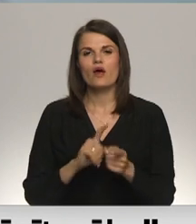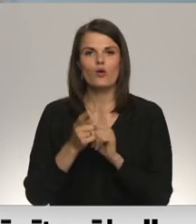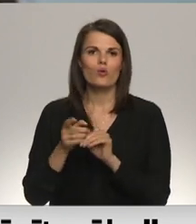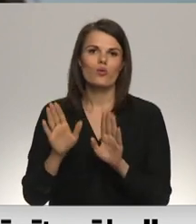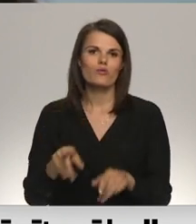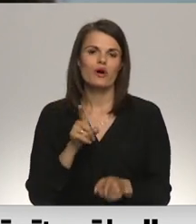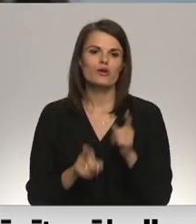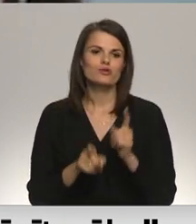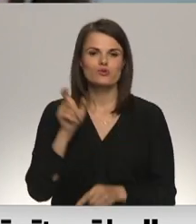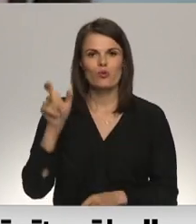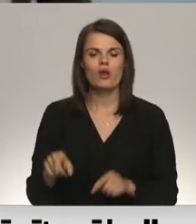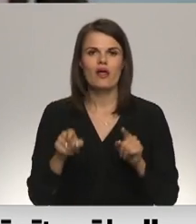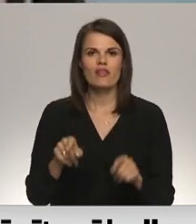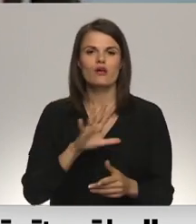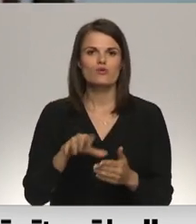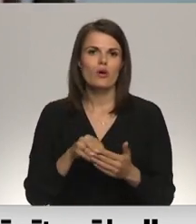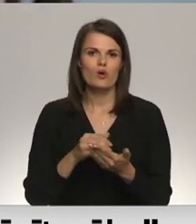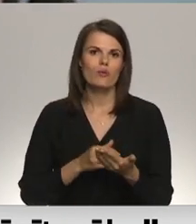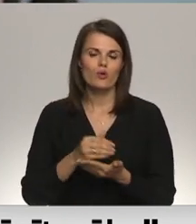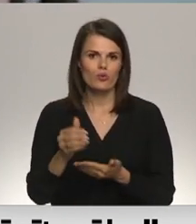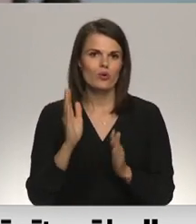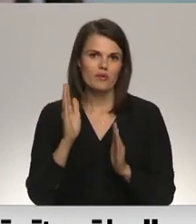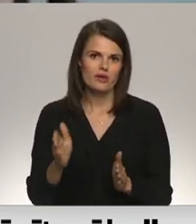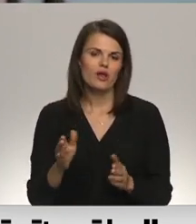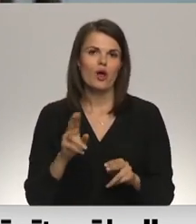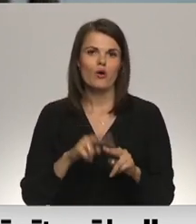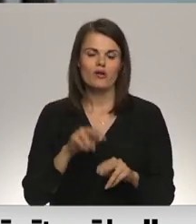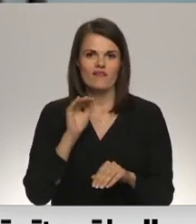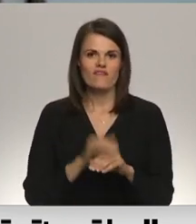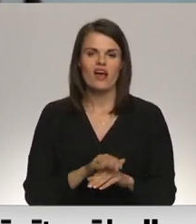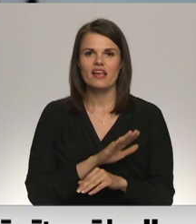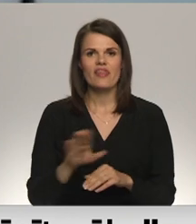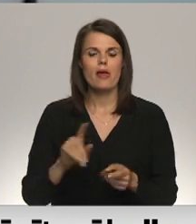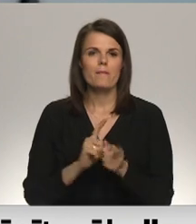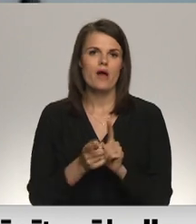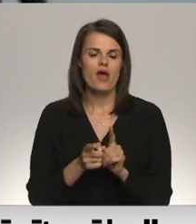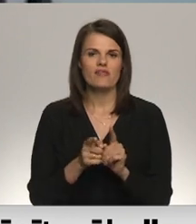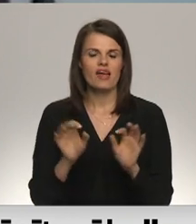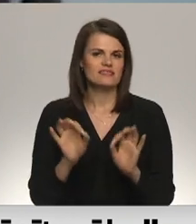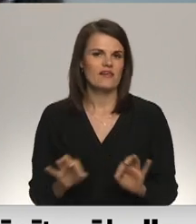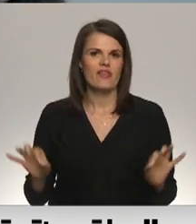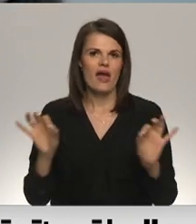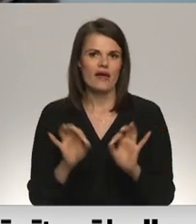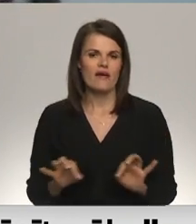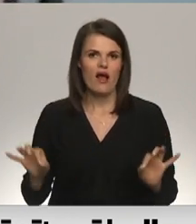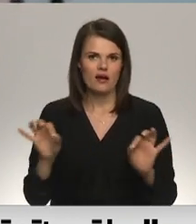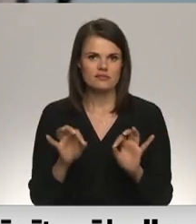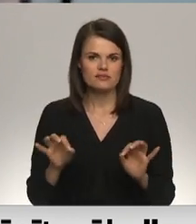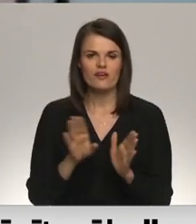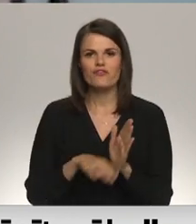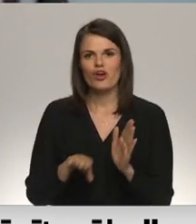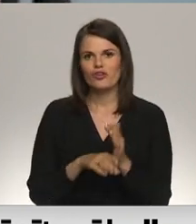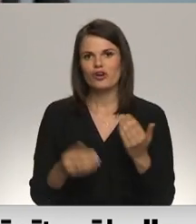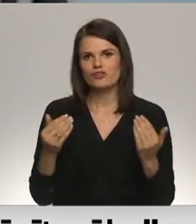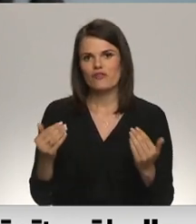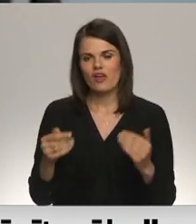par skolotājiem, tas joprojām turpināsies, tad faktiski nemainās absolūti nekas. Vienkārši